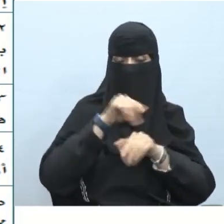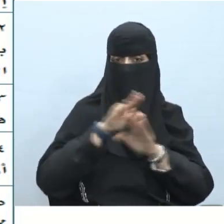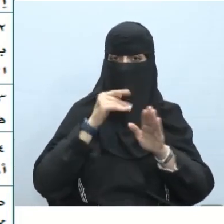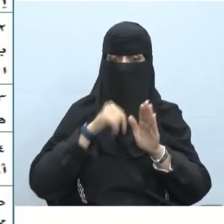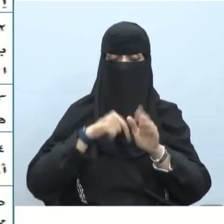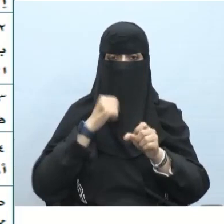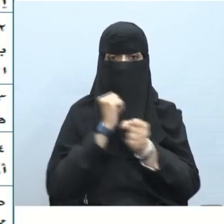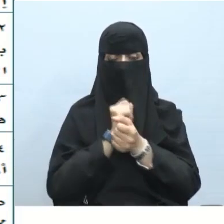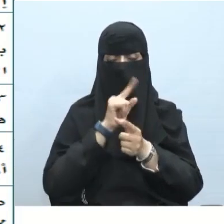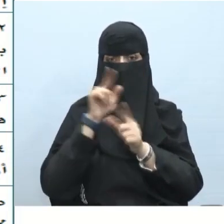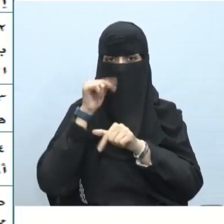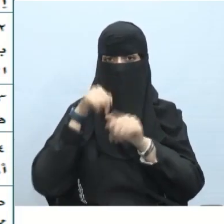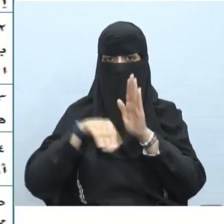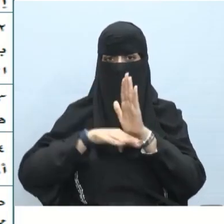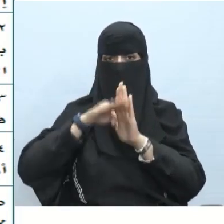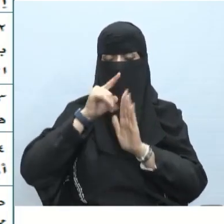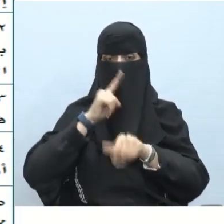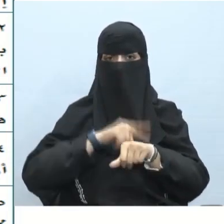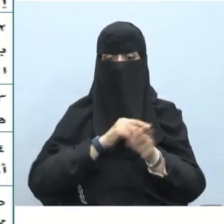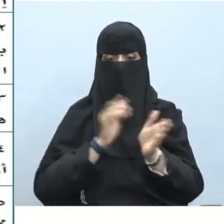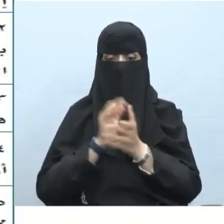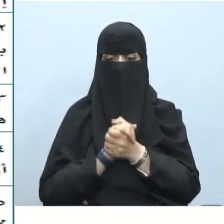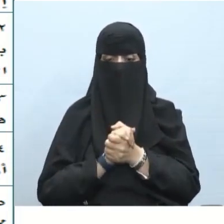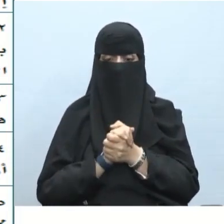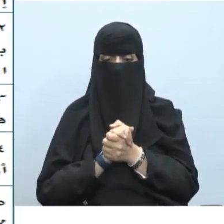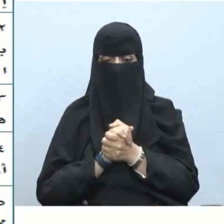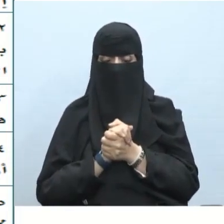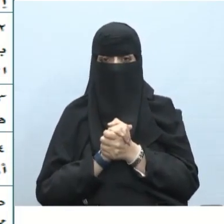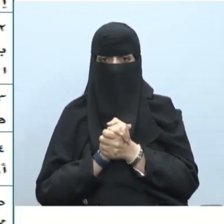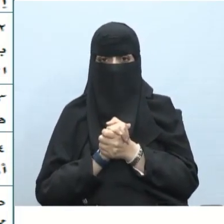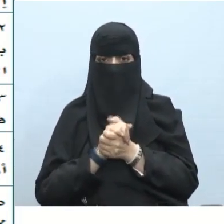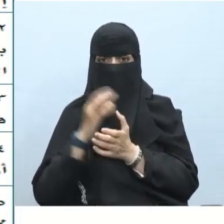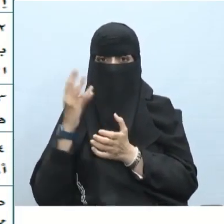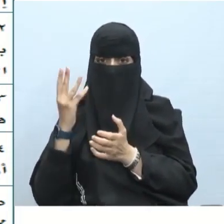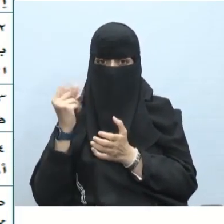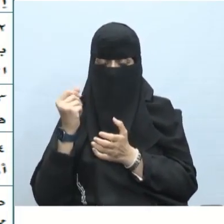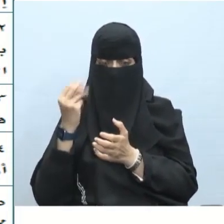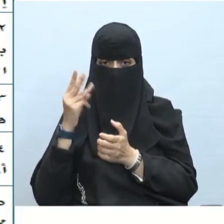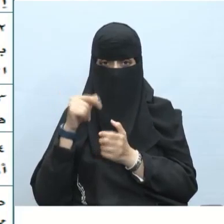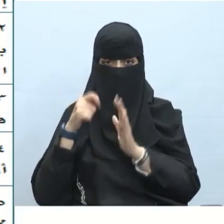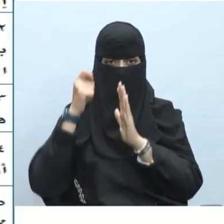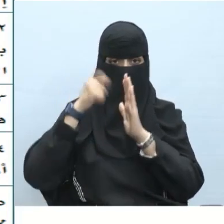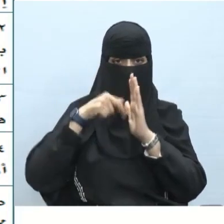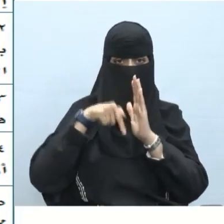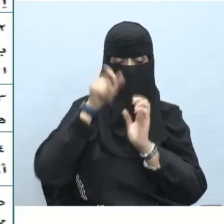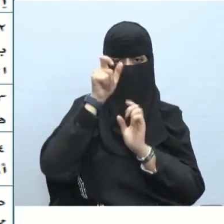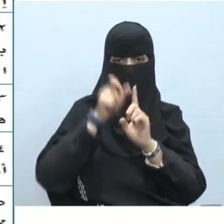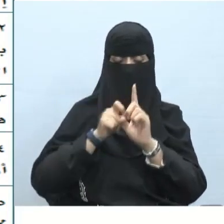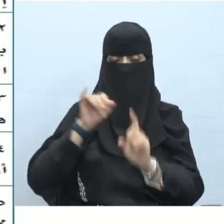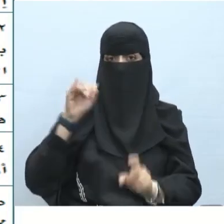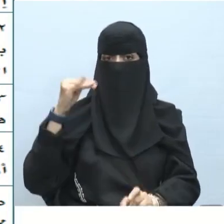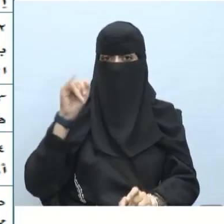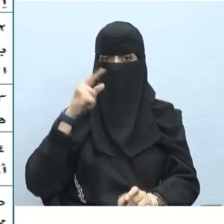تقييد بالترتيب الزمني رقم ثلاثة قرر محمد أن يعالج